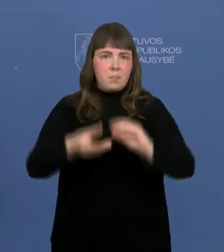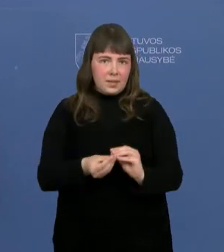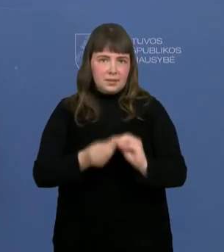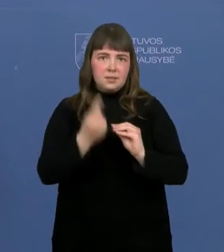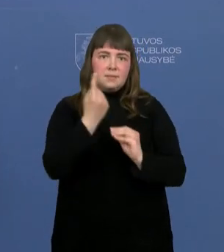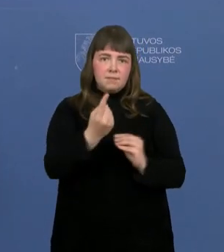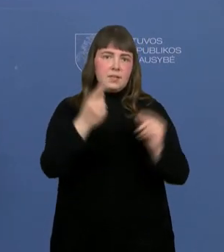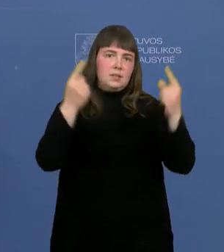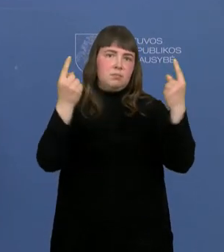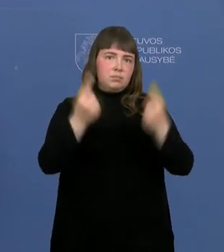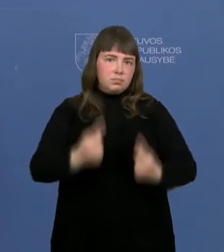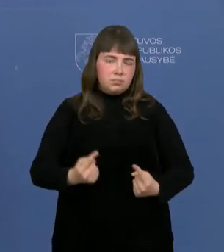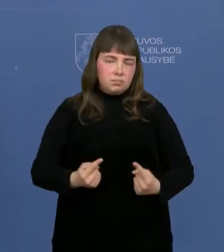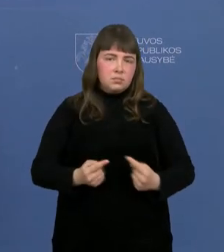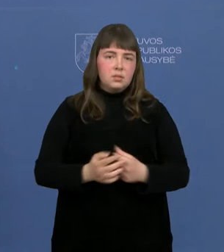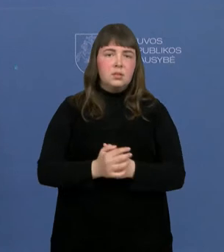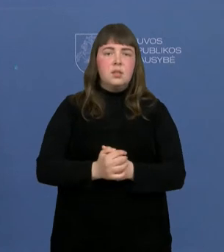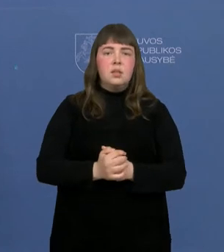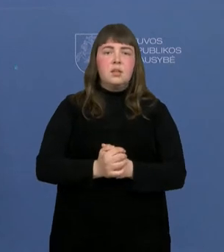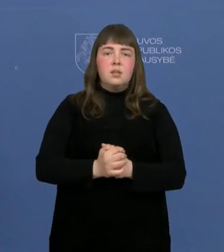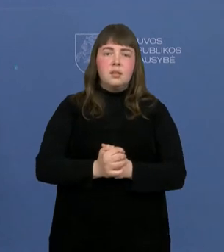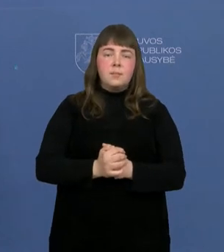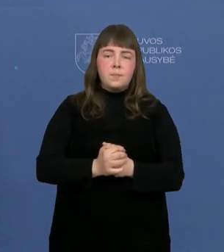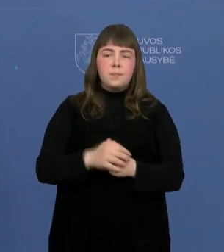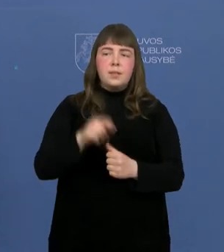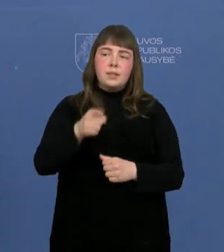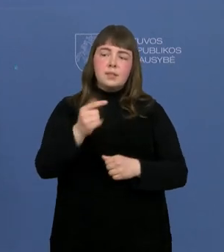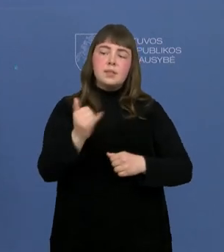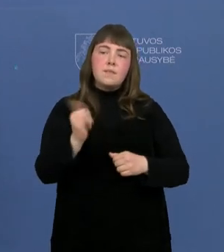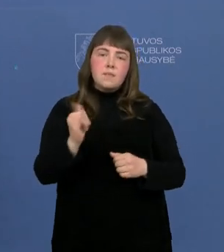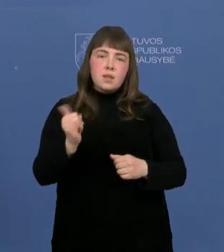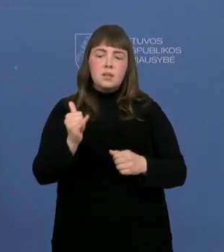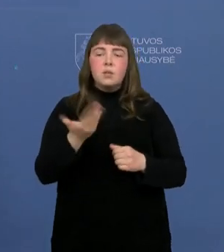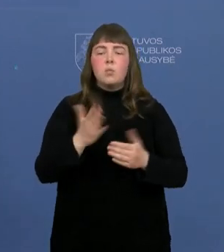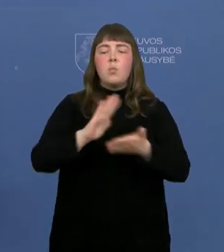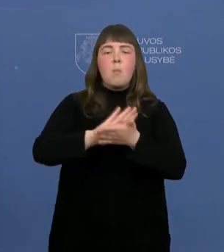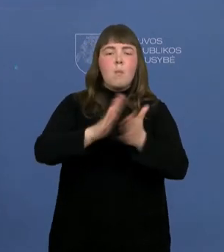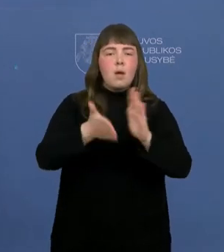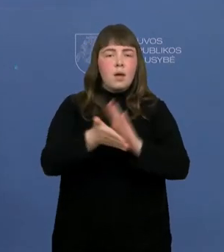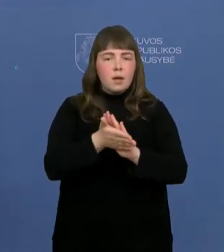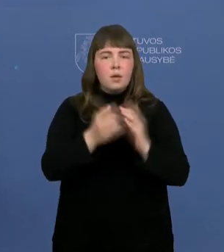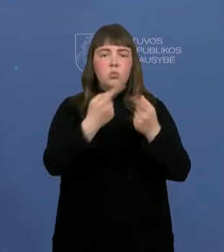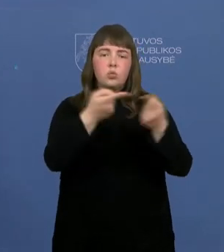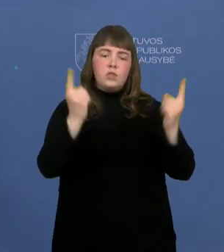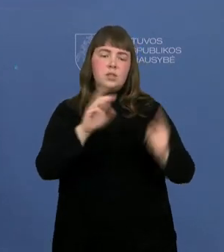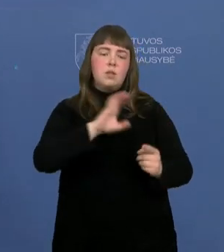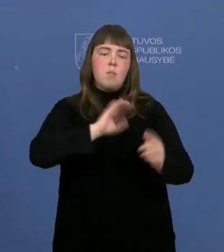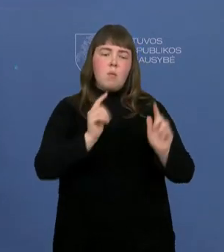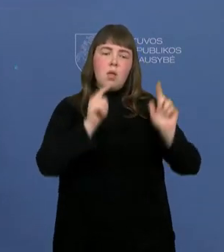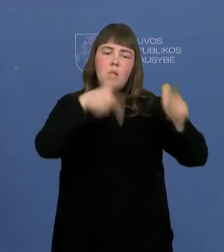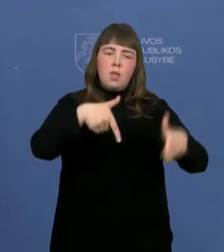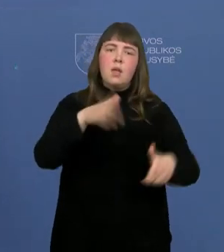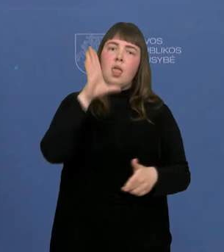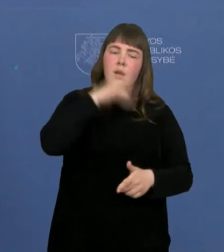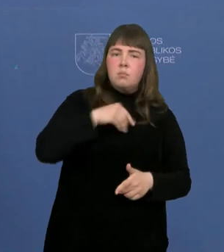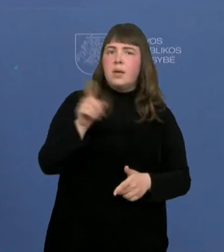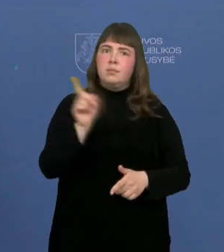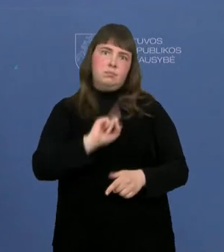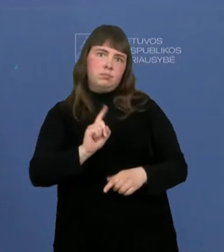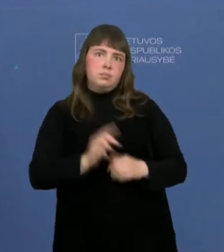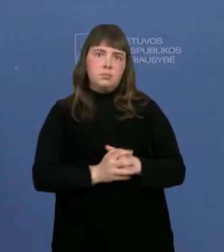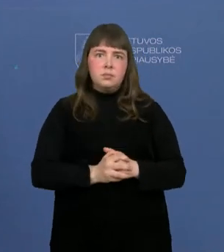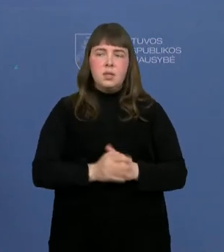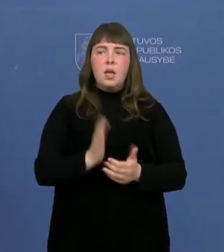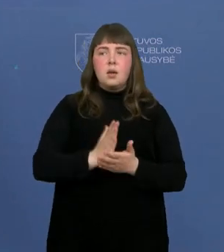vieną testą, kuris būtent įvertintų pasirengimą studijuoti aukštosiuose mokyklose. Tai jisai bus,